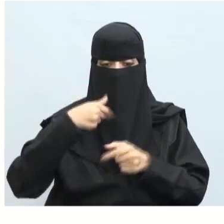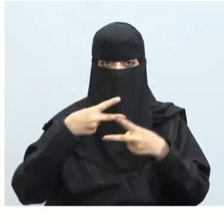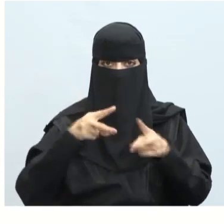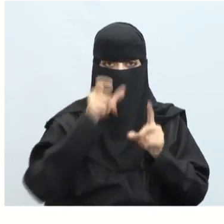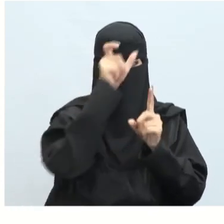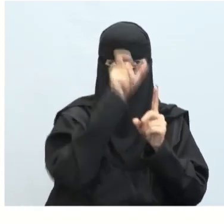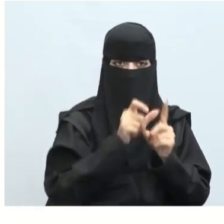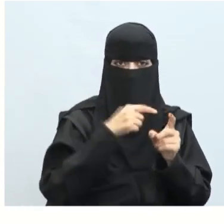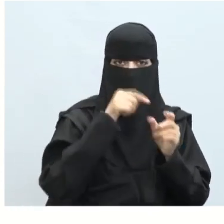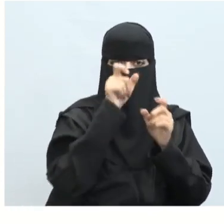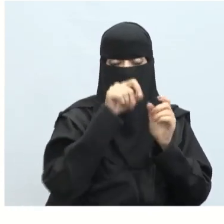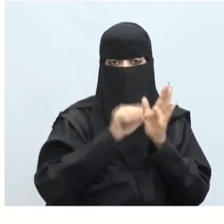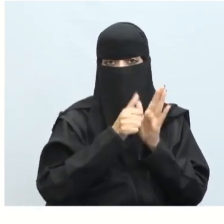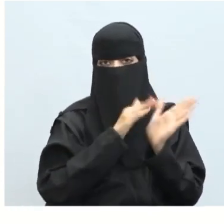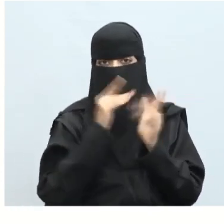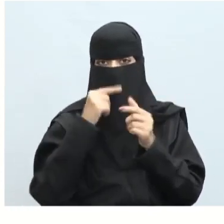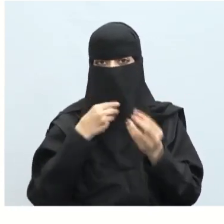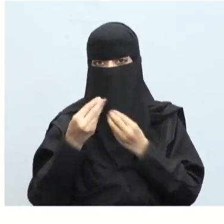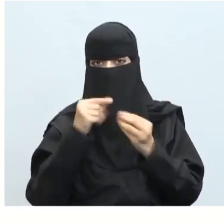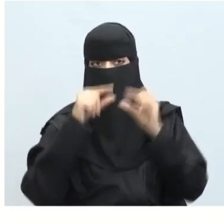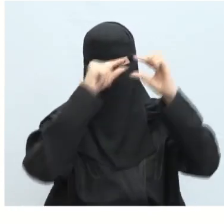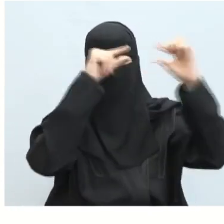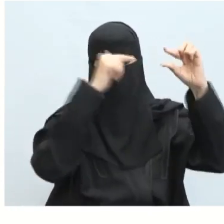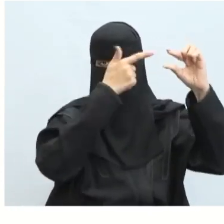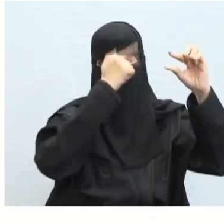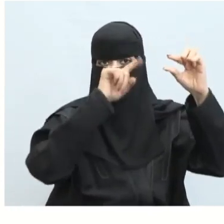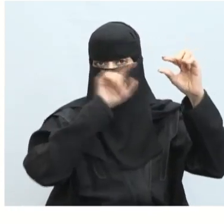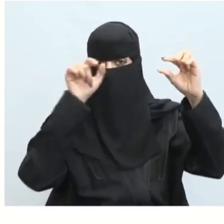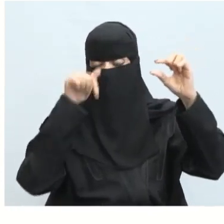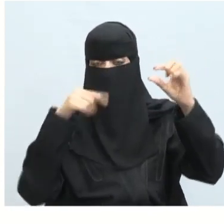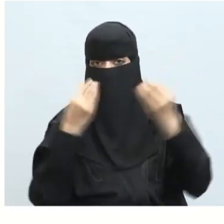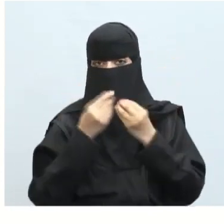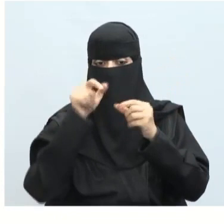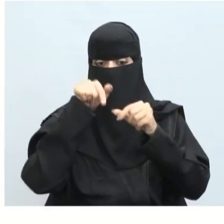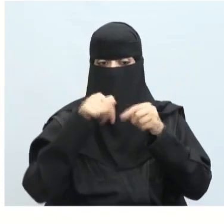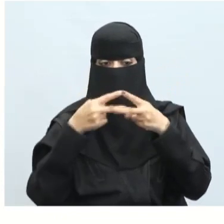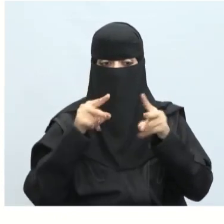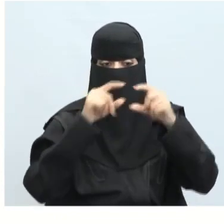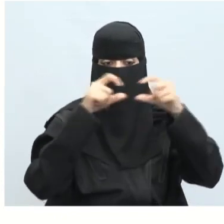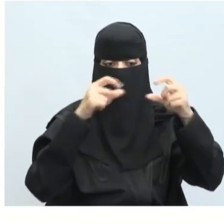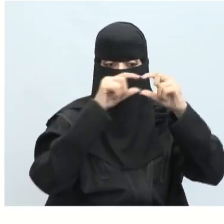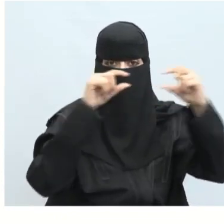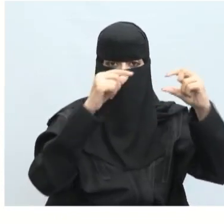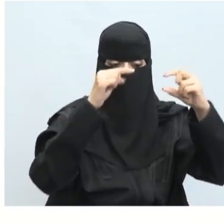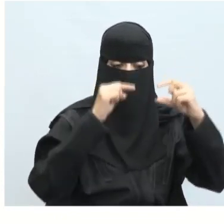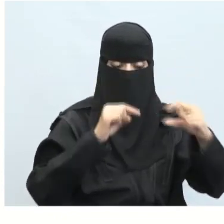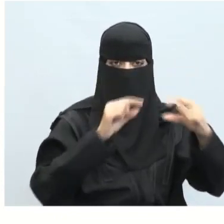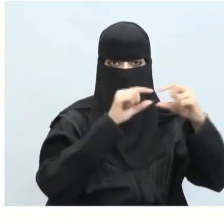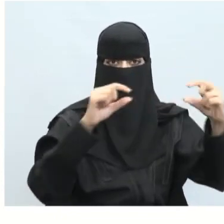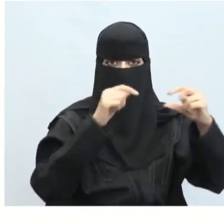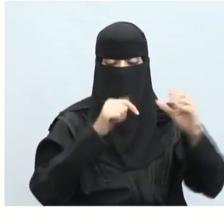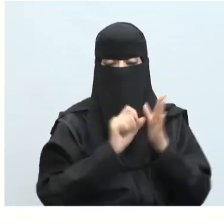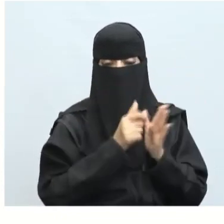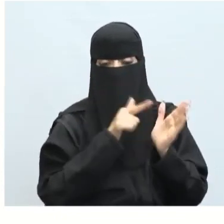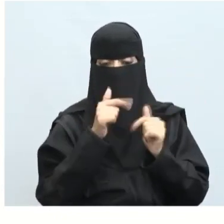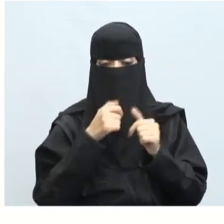قائمة جديدة في السابق كنا نتعامل مع يوزر انترفيس ومع اللي آوت الآن نفتح الماب لدينا